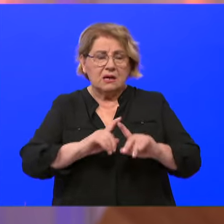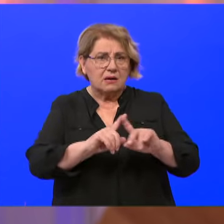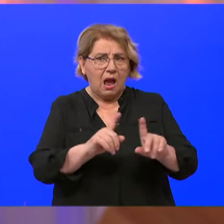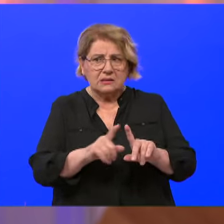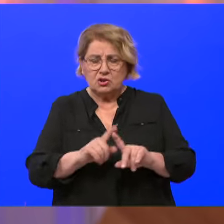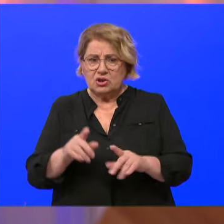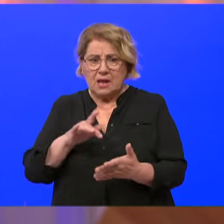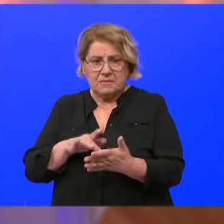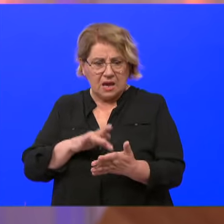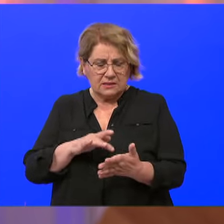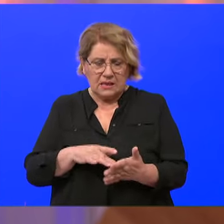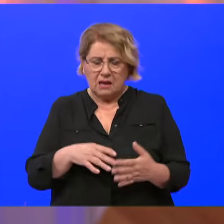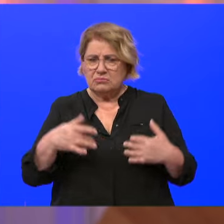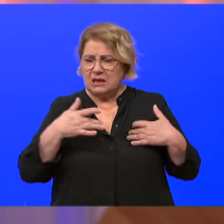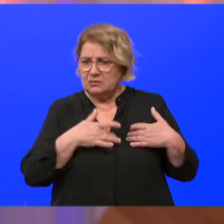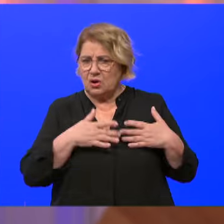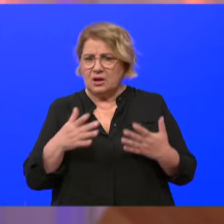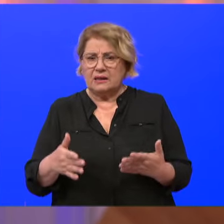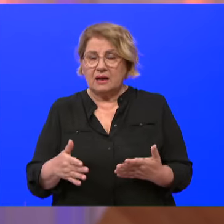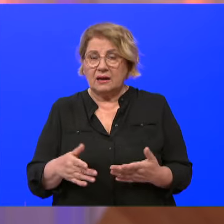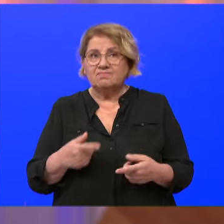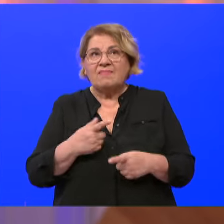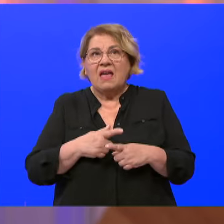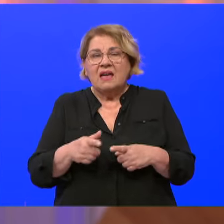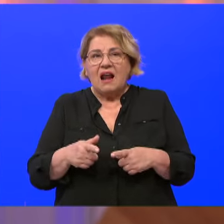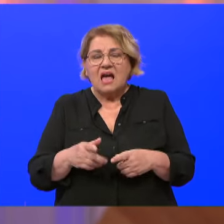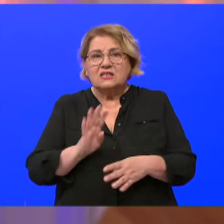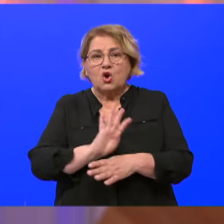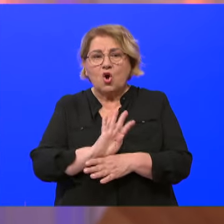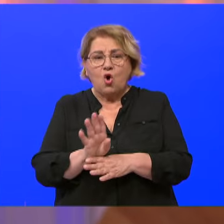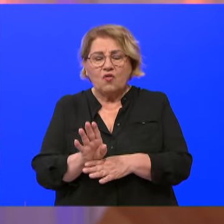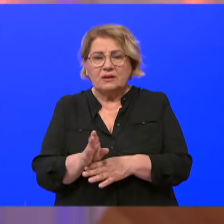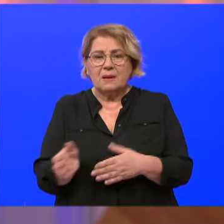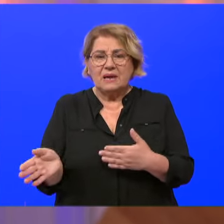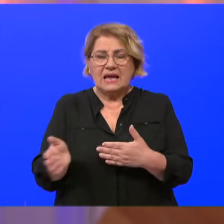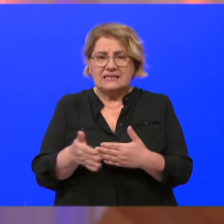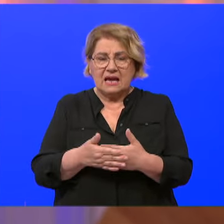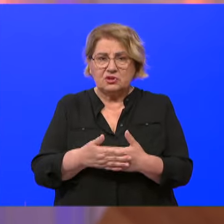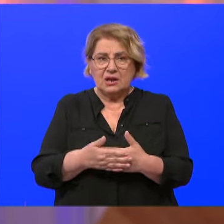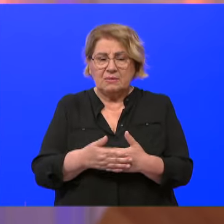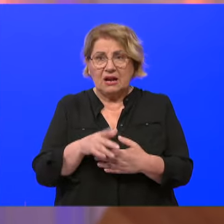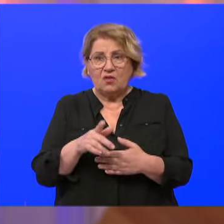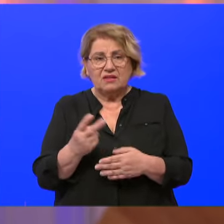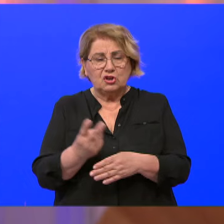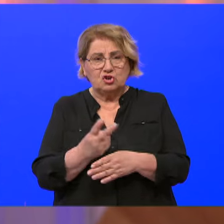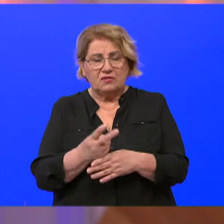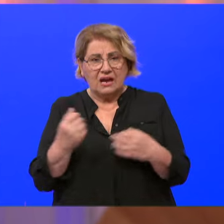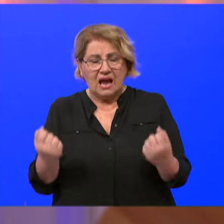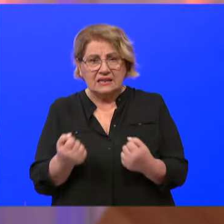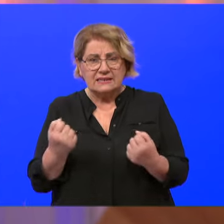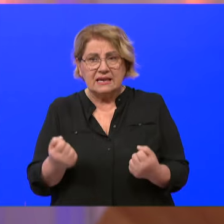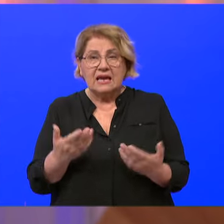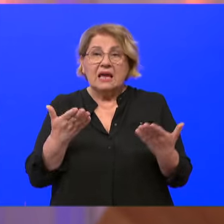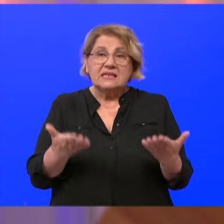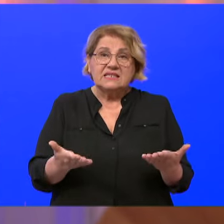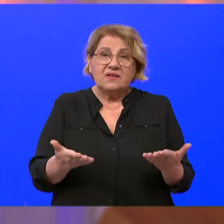Da, najvjerojatnije je COVID-uzrok, zatvore, nisu bile ove nacionalne akcije, preventivnih